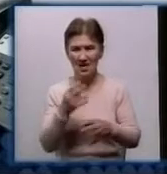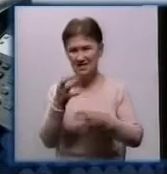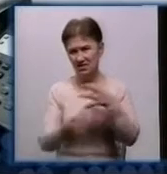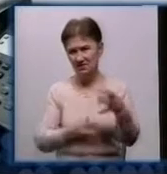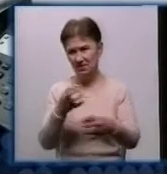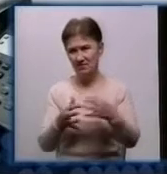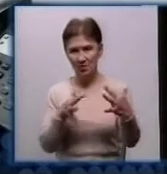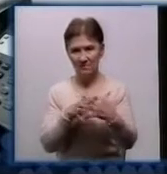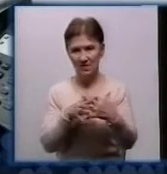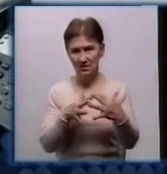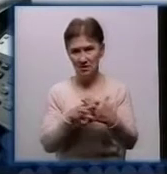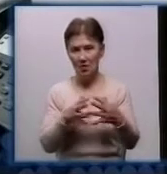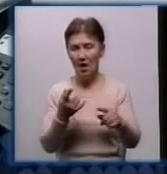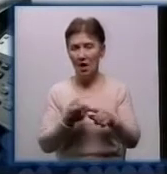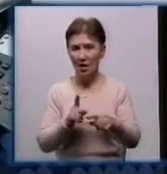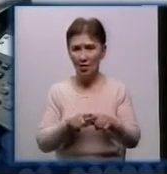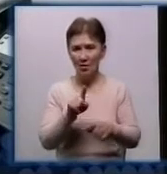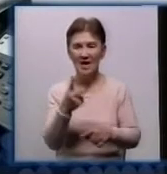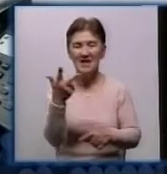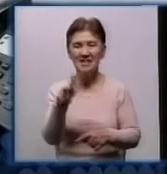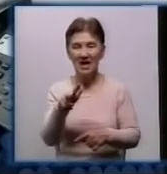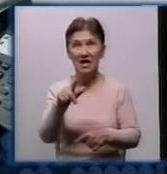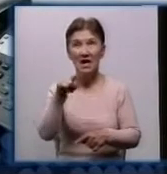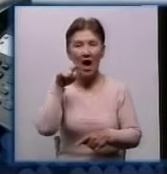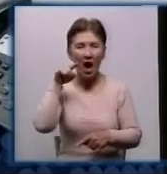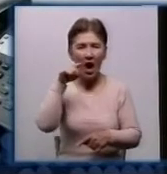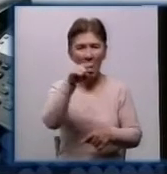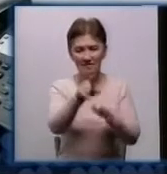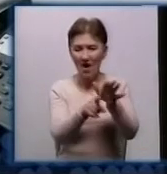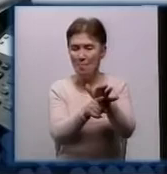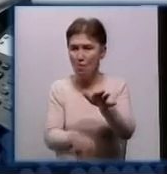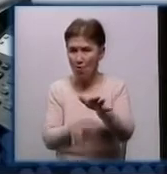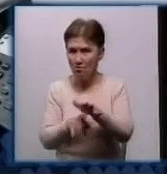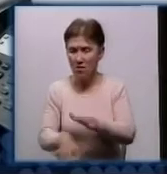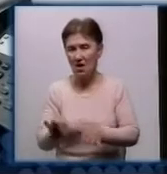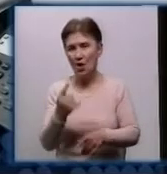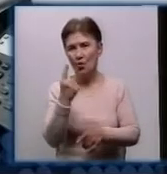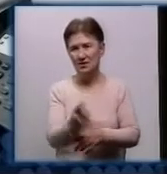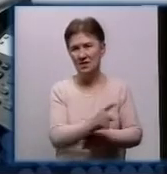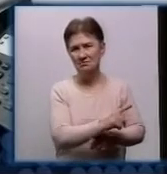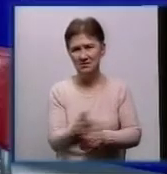одиниць. А саме три авіабомби, два артилерійські снаряди та одна мінометна міна.